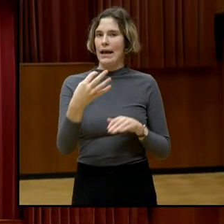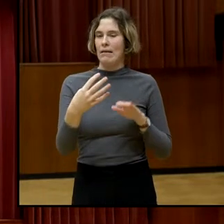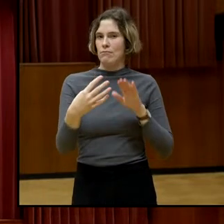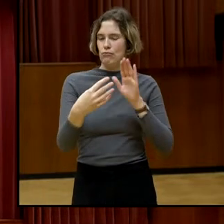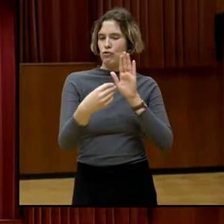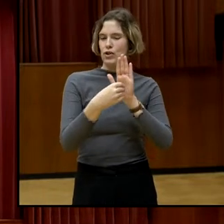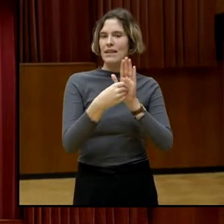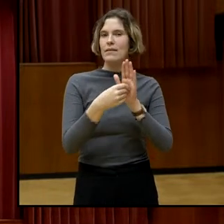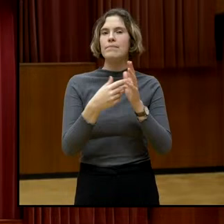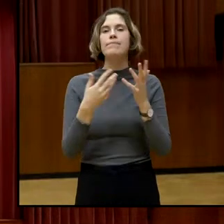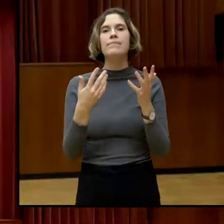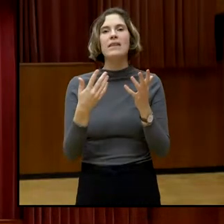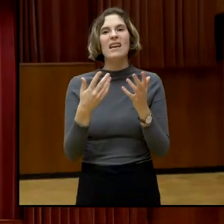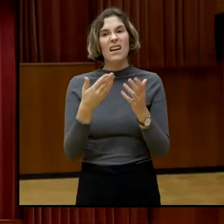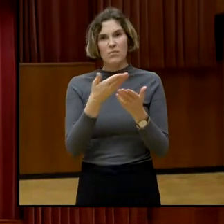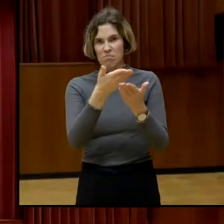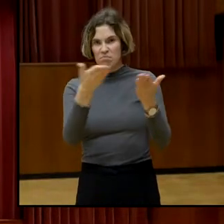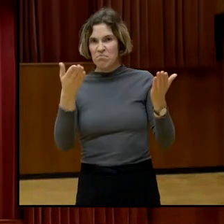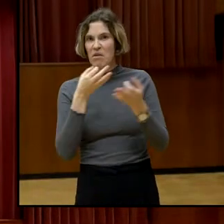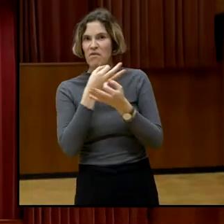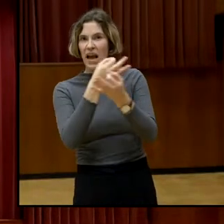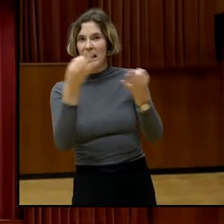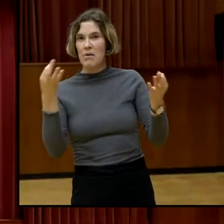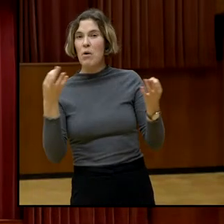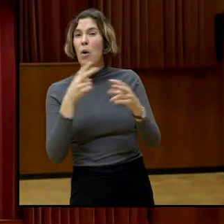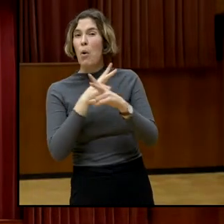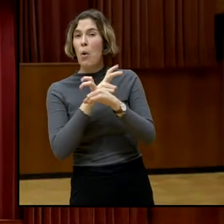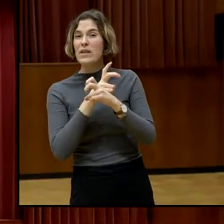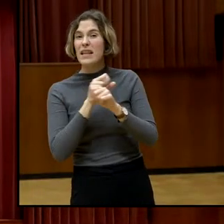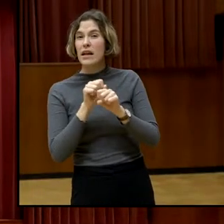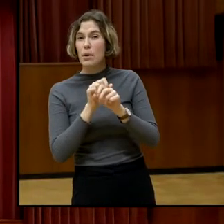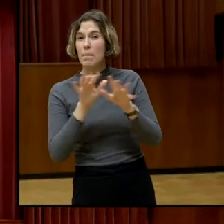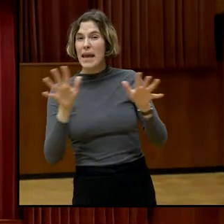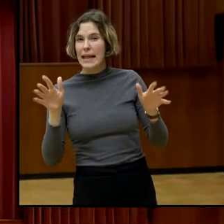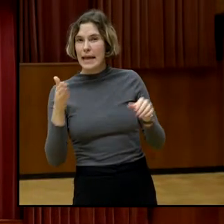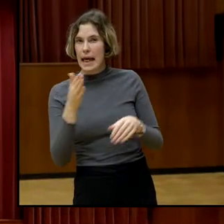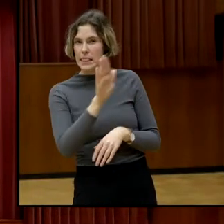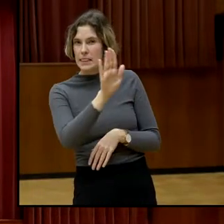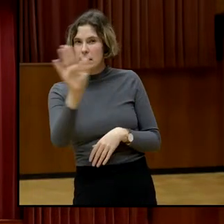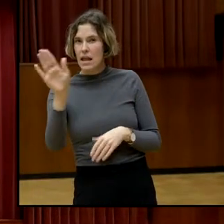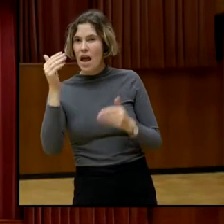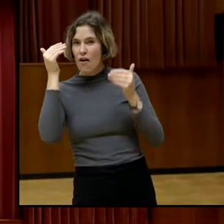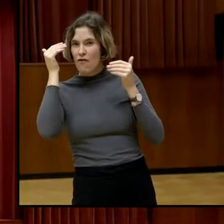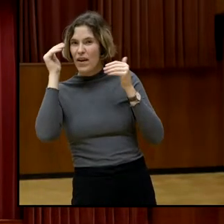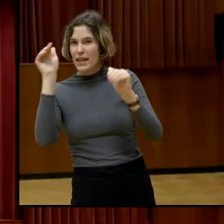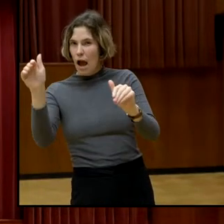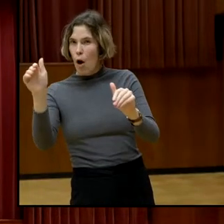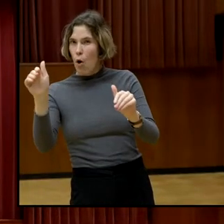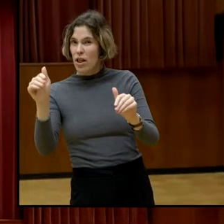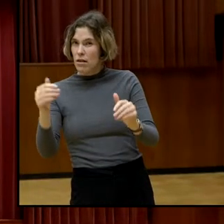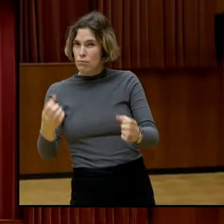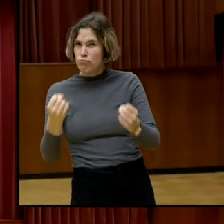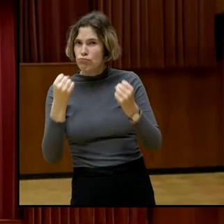Ihr Vertrauen in österreichische Medien auf einer Skala von 1 bis 10?